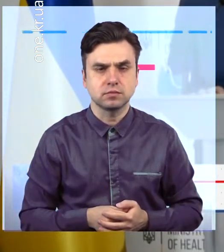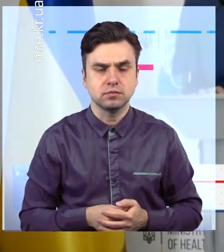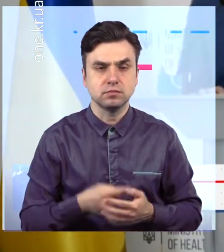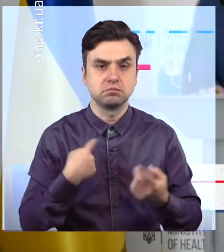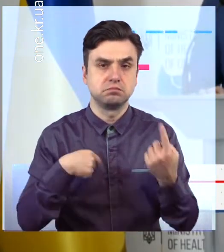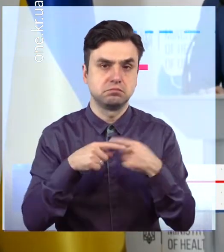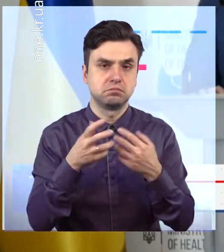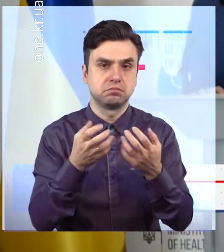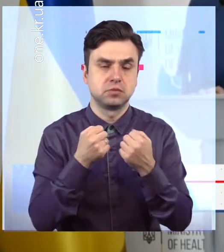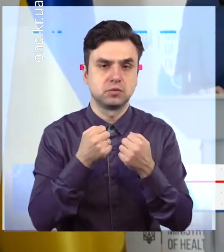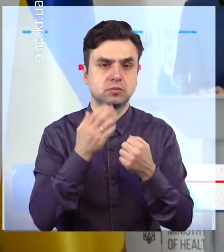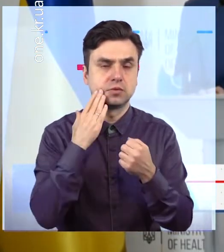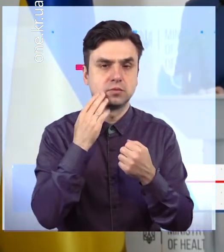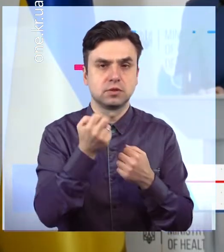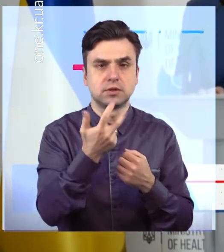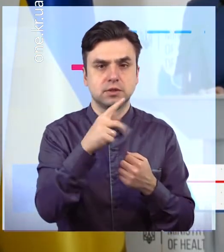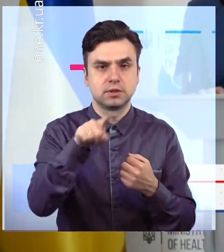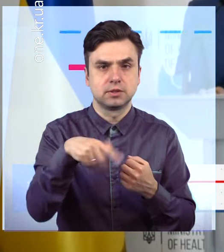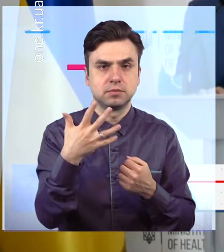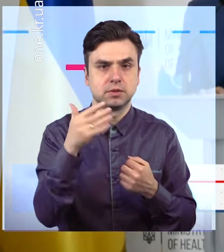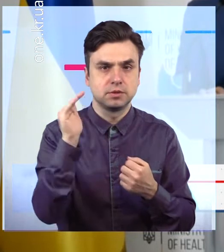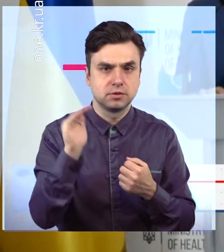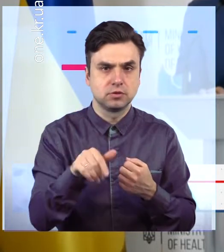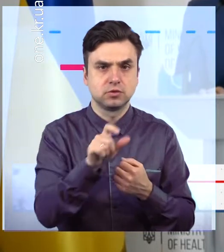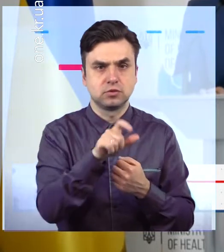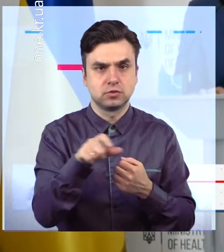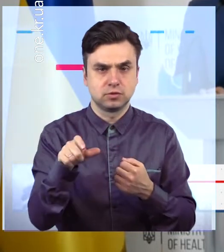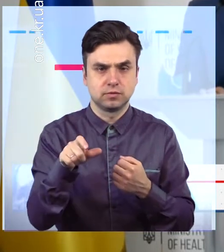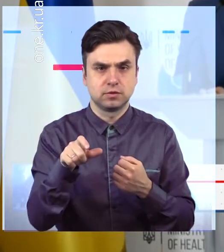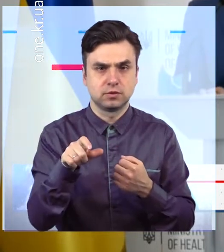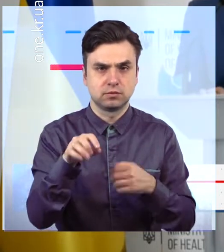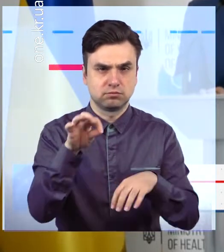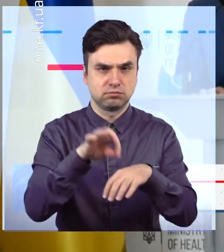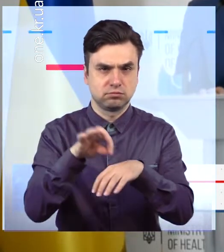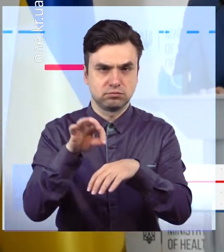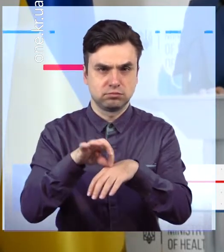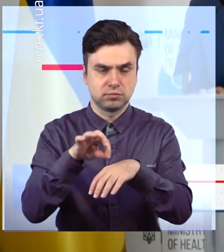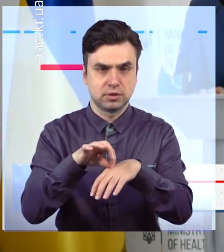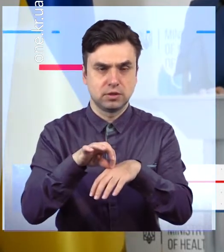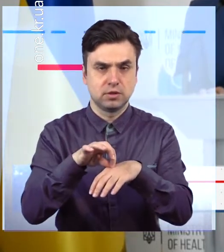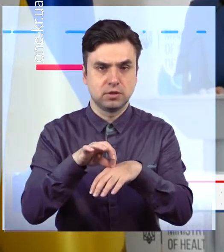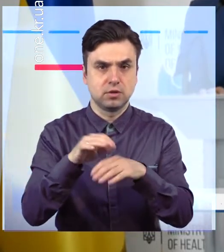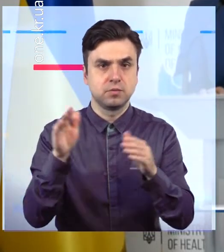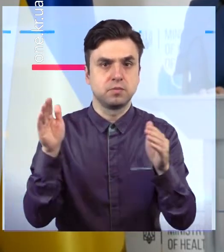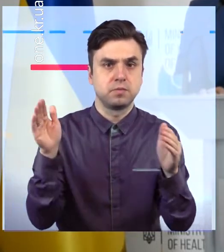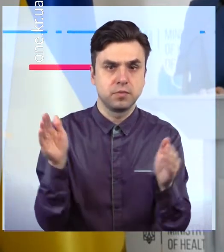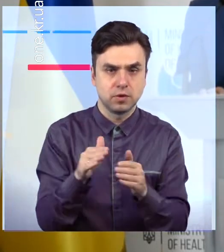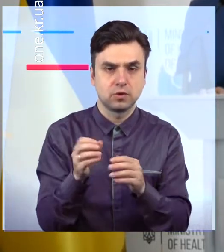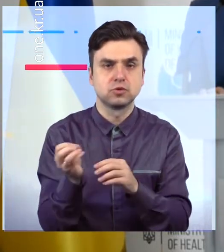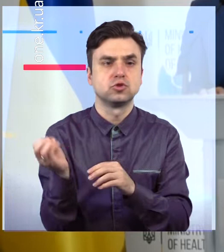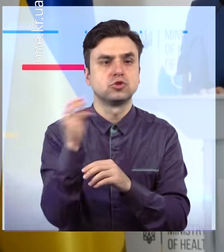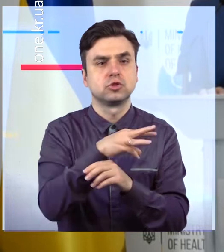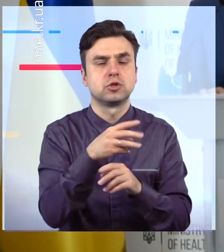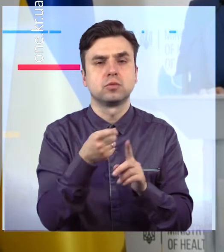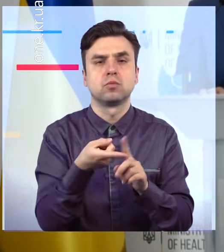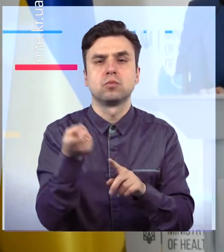отримали майже на 13,5 тисяч менше захворівших, ніж було на позаминулому